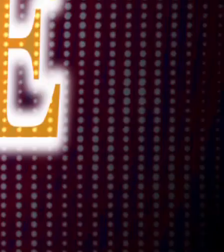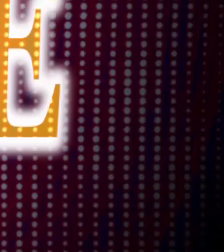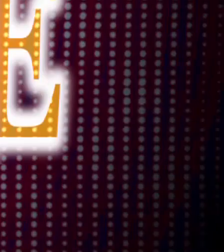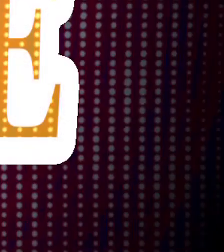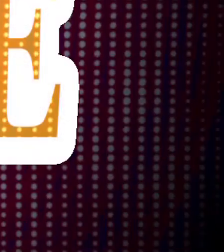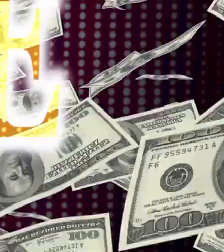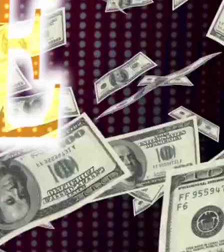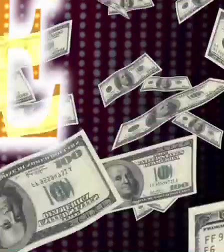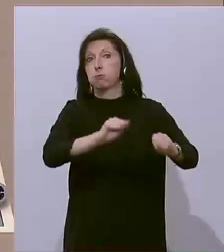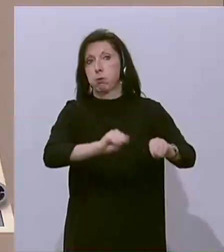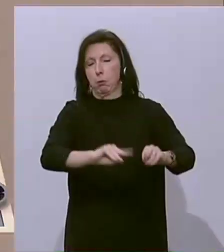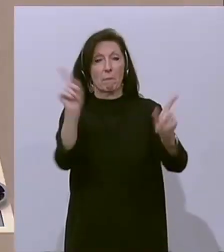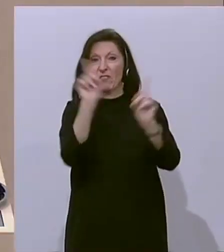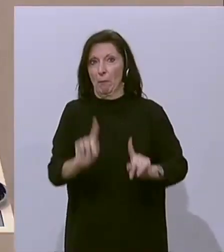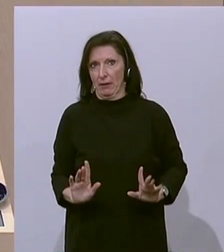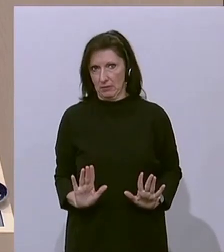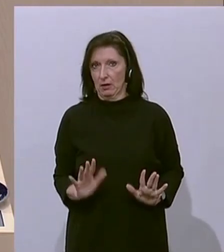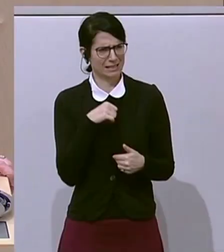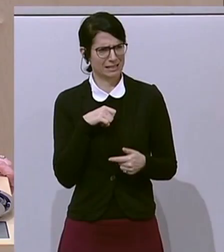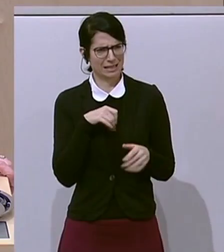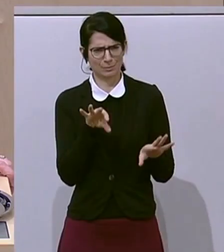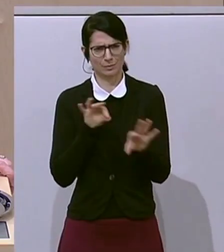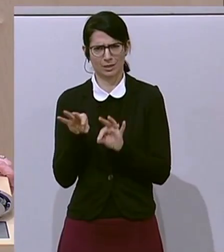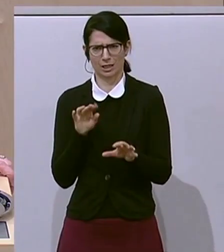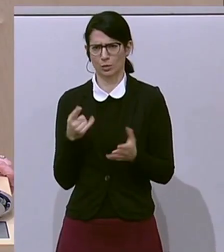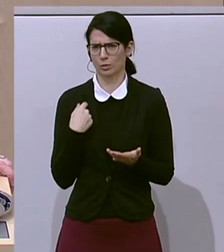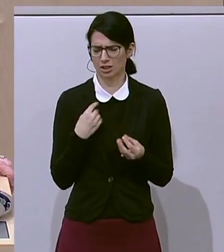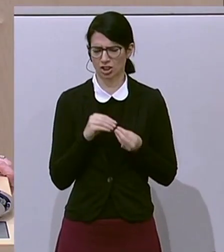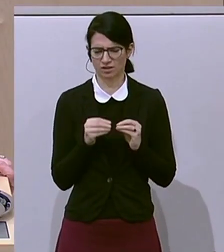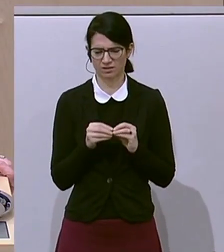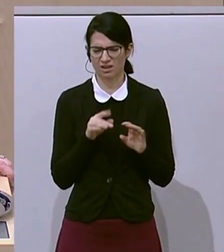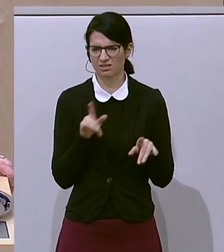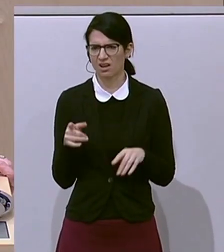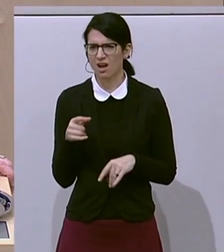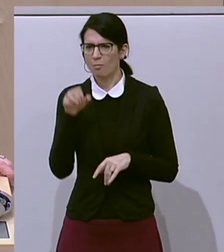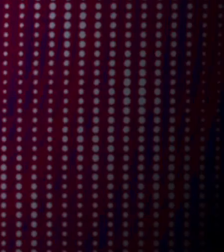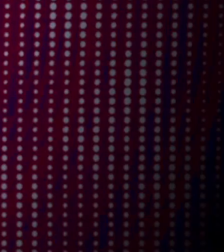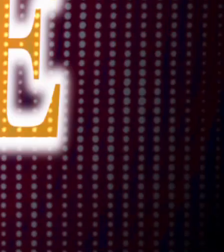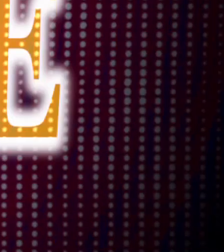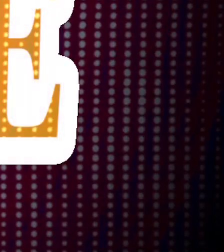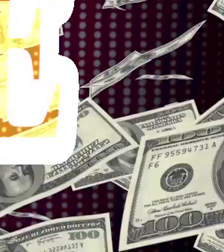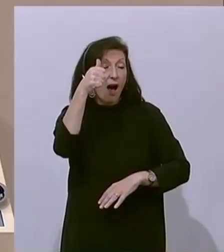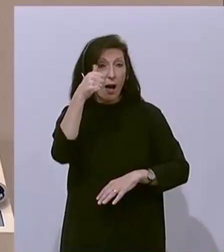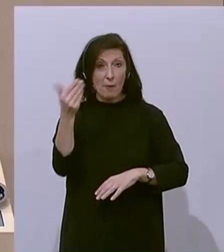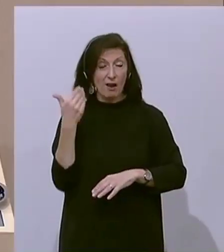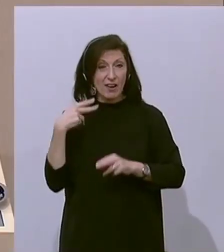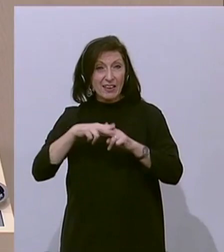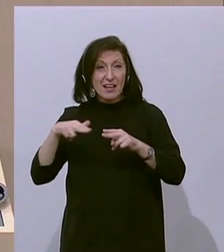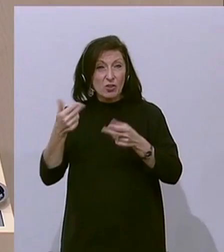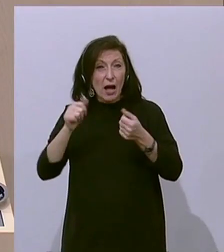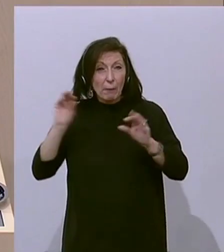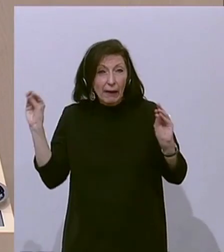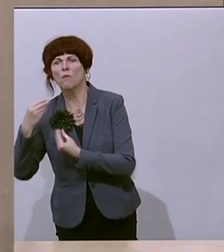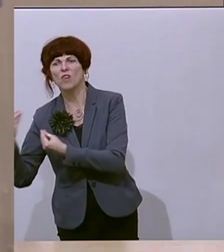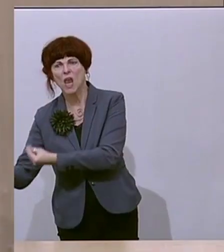Ja! Casino Royale Wie hat man das gemacht? Wir reden von Postenschaffern Und wir reden auch von Korruption Casino Royale Kann das